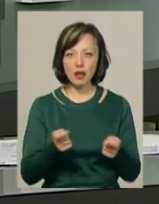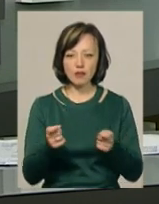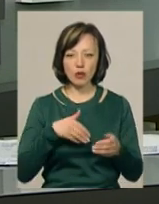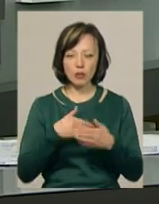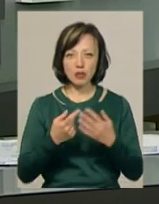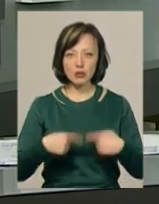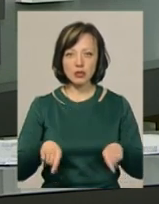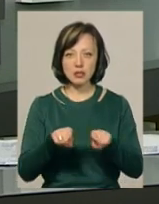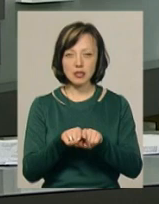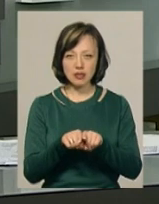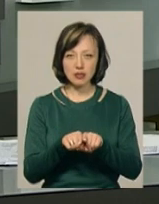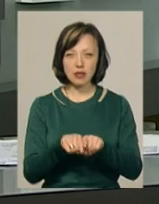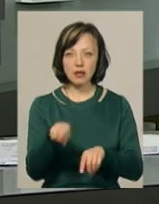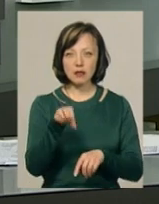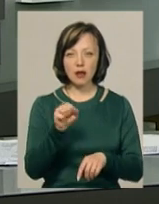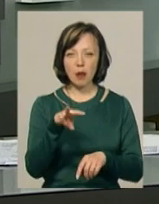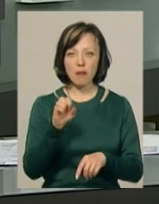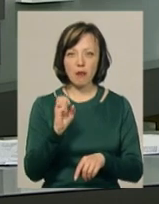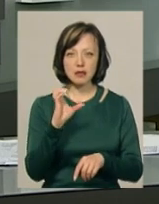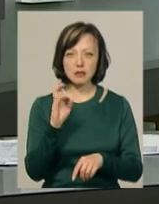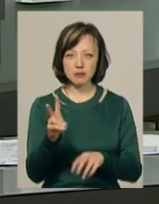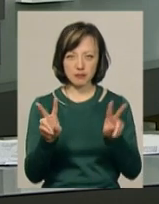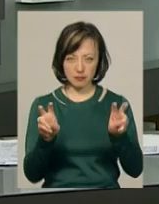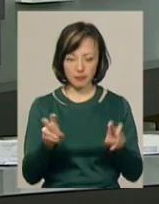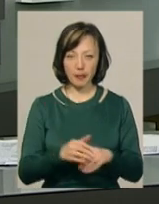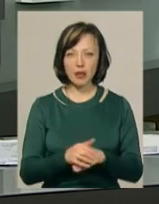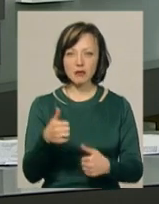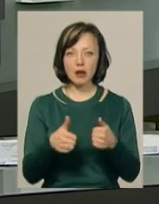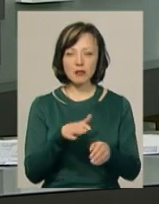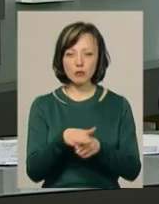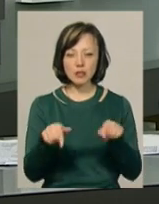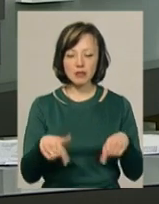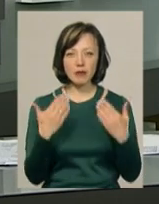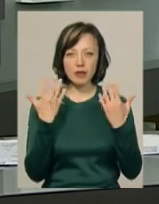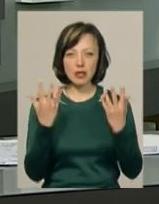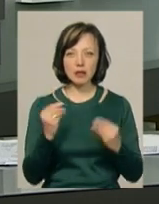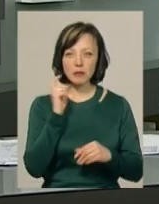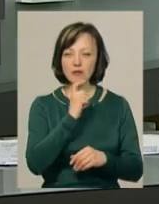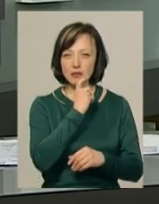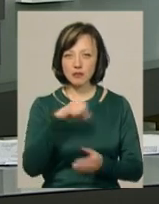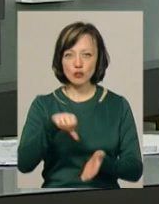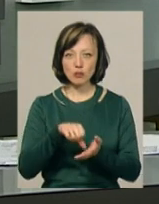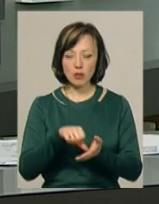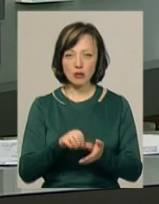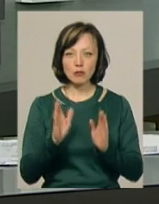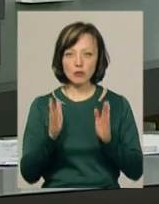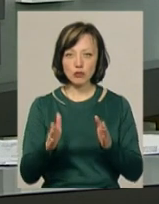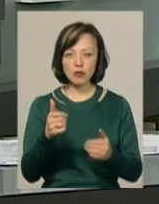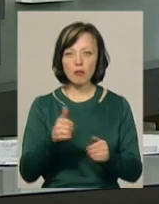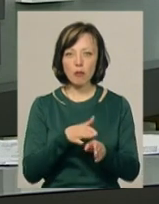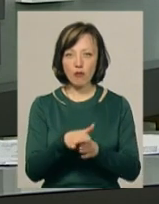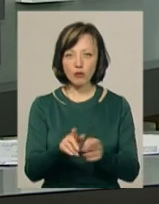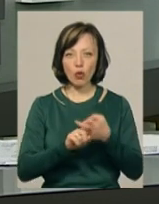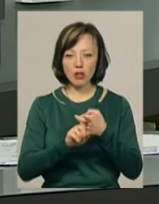організації Академія змішаних бойових мистецтв «Дамаск» Дмитро Павлюк. Змагання відбудуться цими вихідними в Вінниці. Виступатимуть учасники змагань у